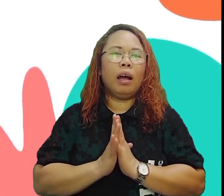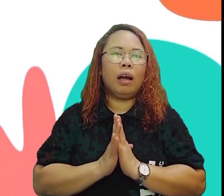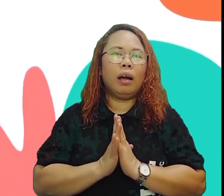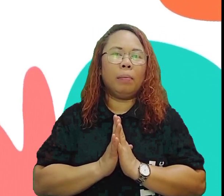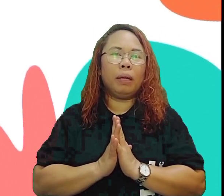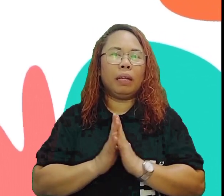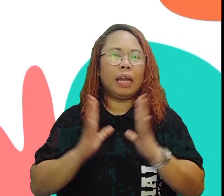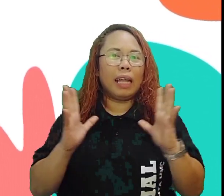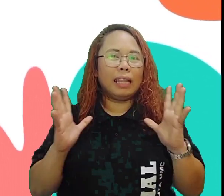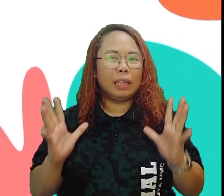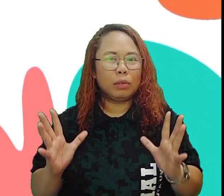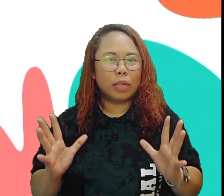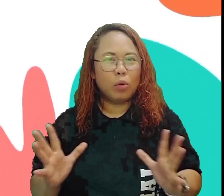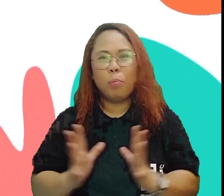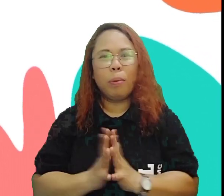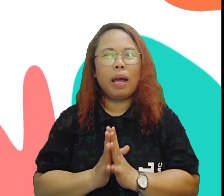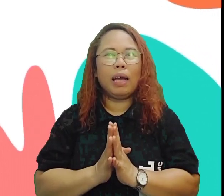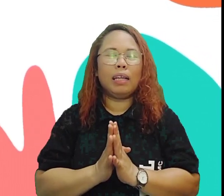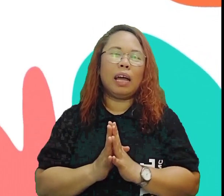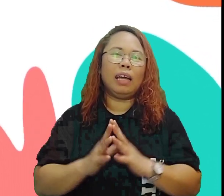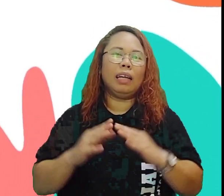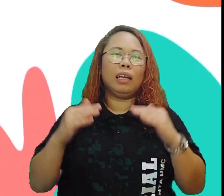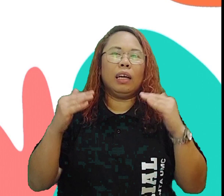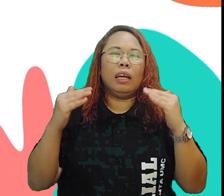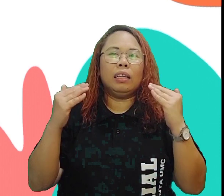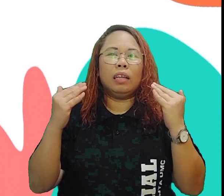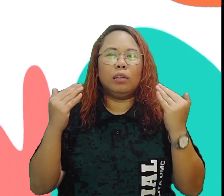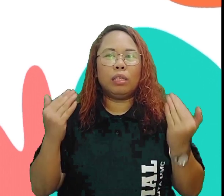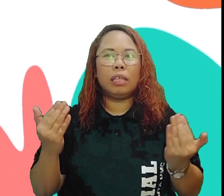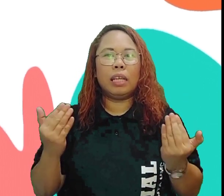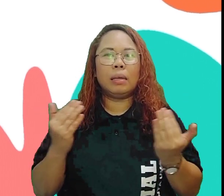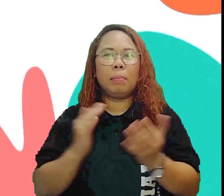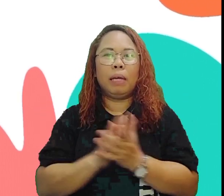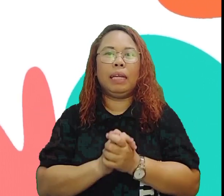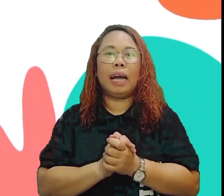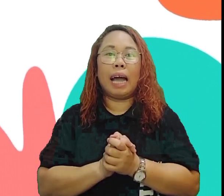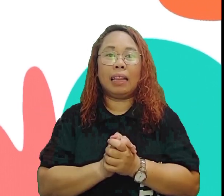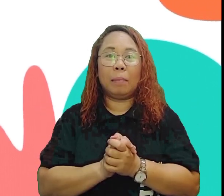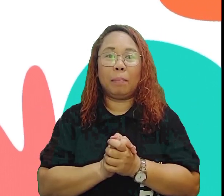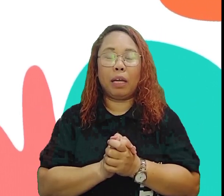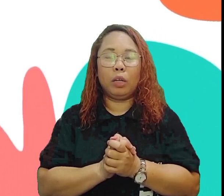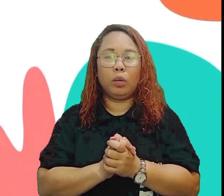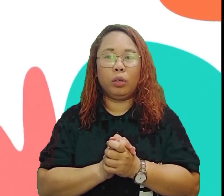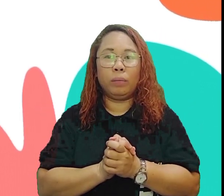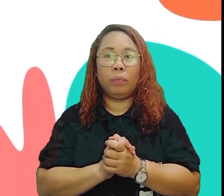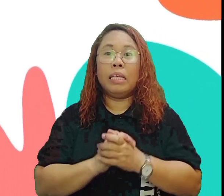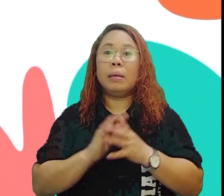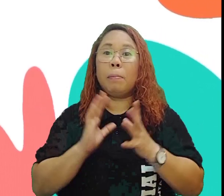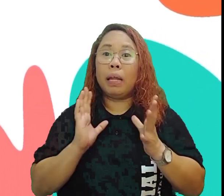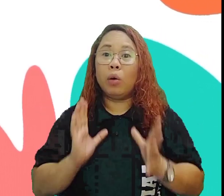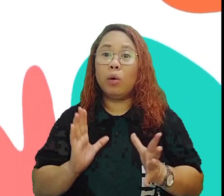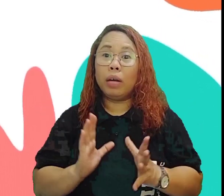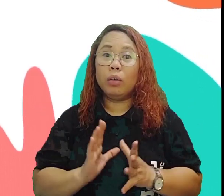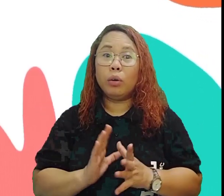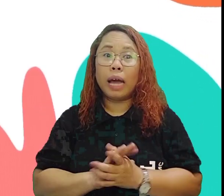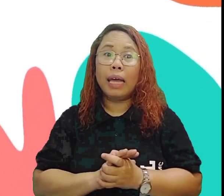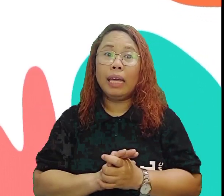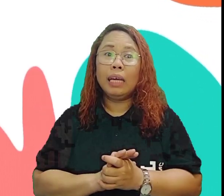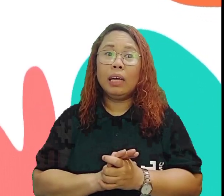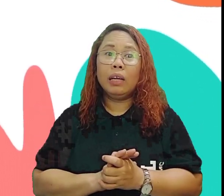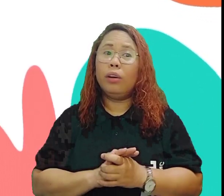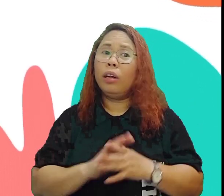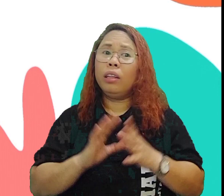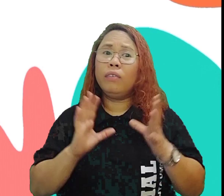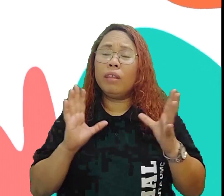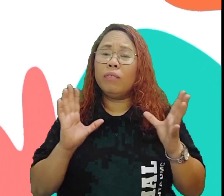paninirahan dito sa lupa dahil nandoon na sila sa piling ng ating Panginoon. Sa panahon ganun